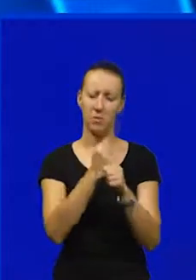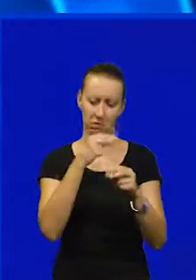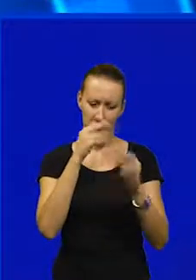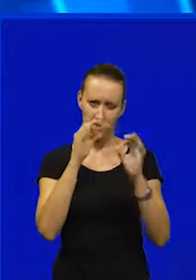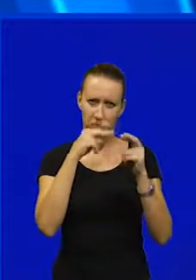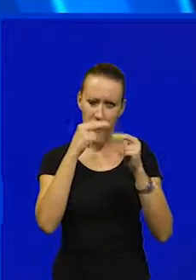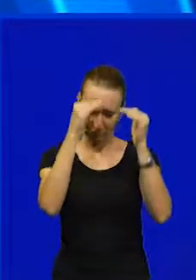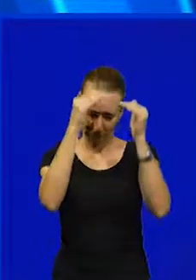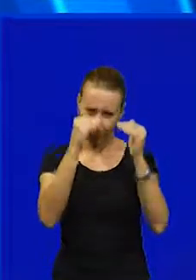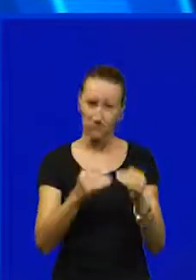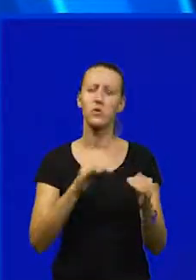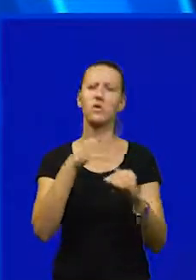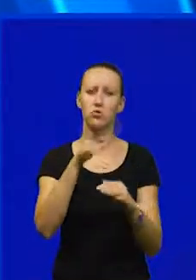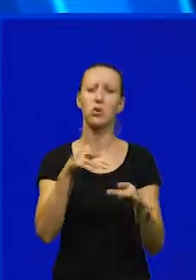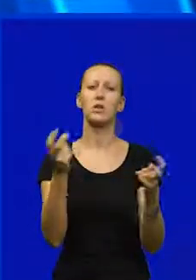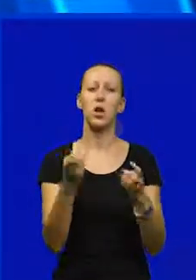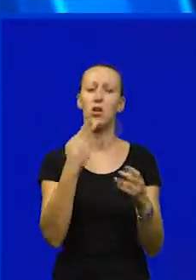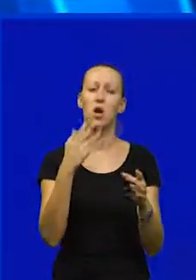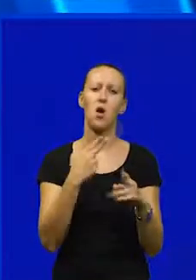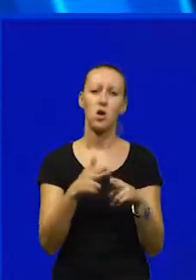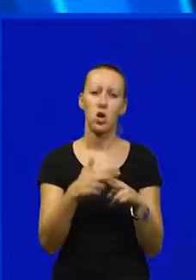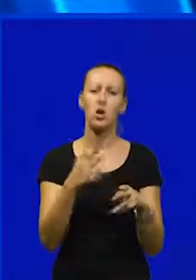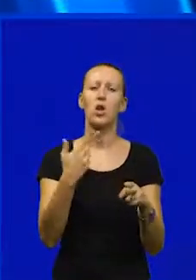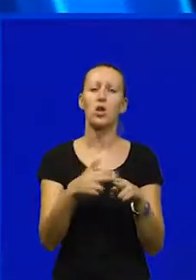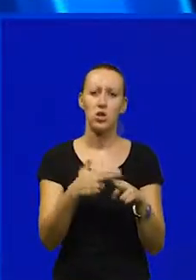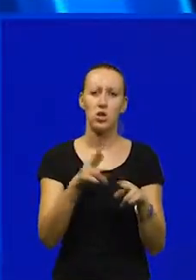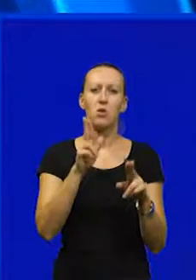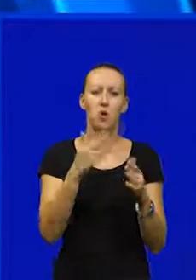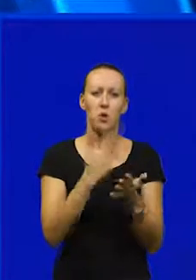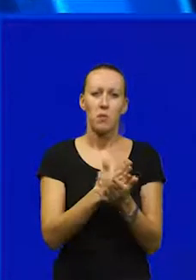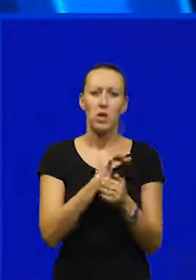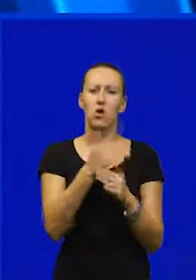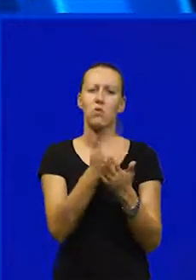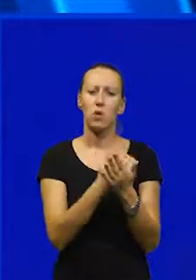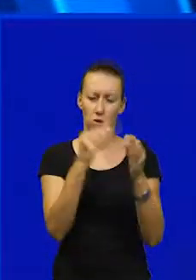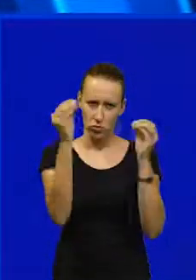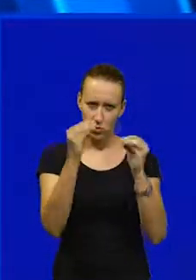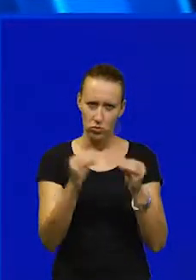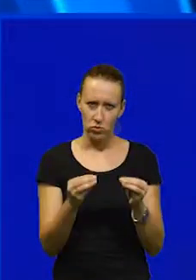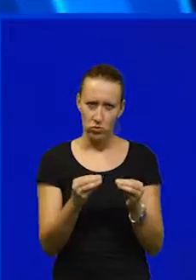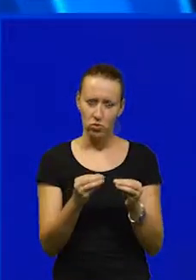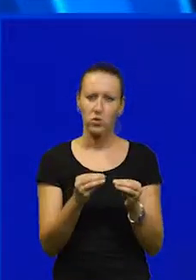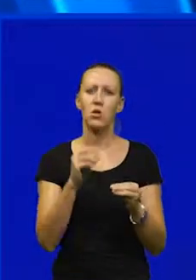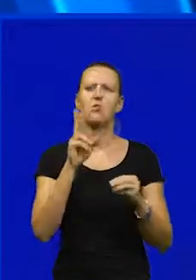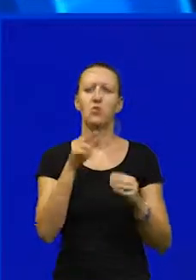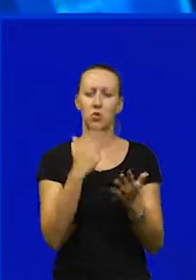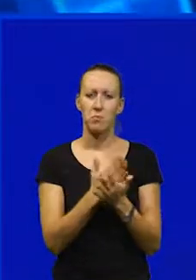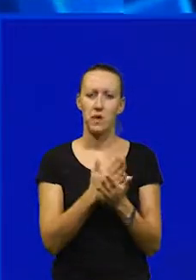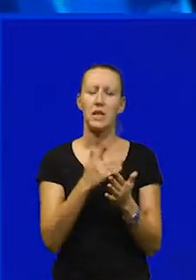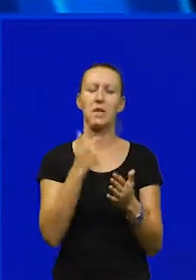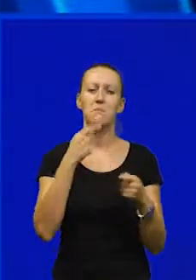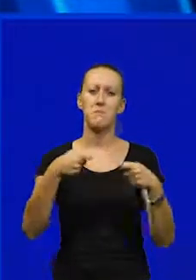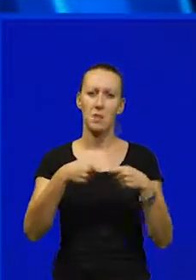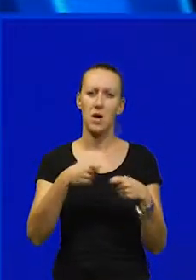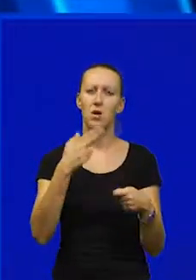pravu analizu onda mogu tražiti neka rješenja. Rješenja mogu biti kroz program resutujiranja može biti sa strateškim